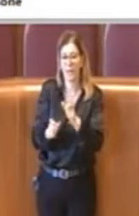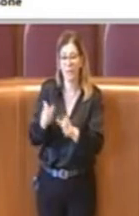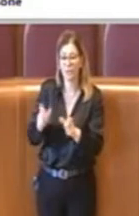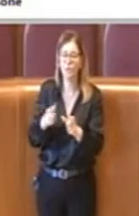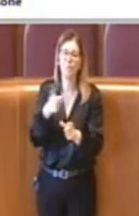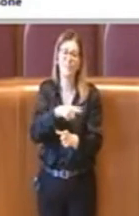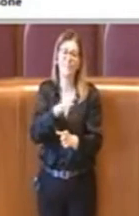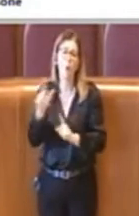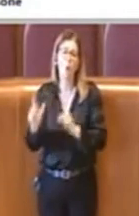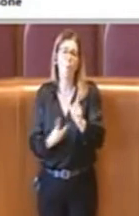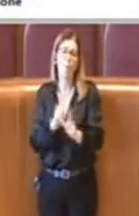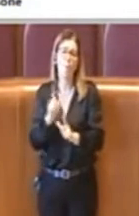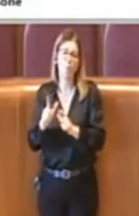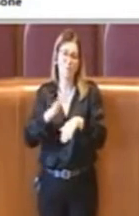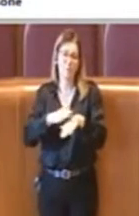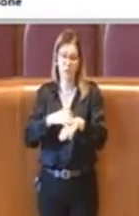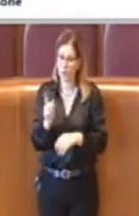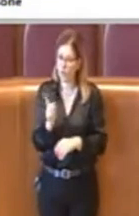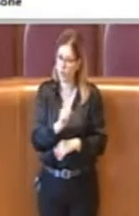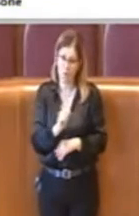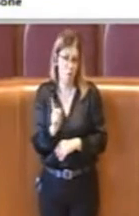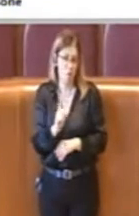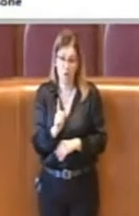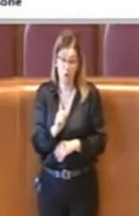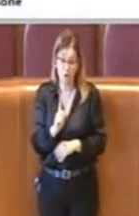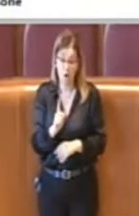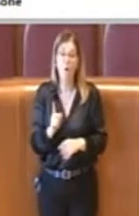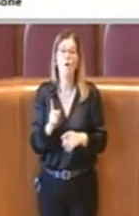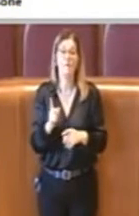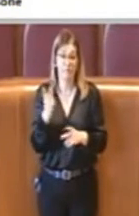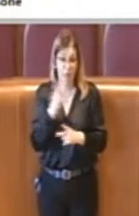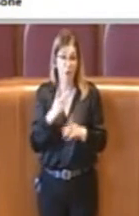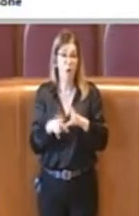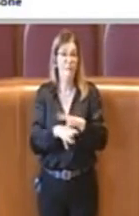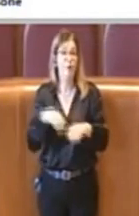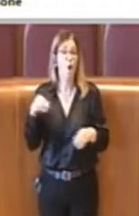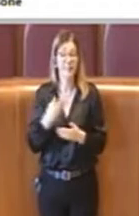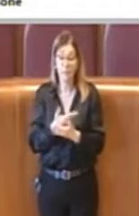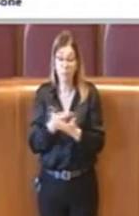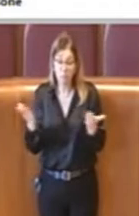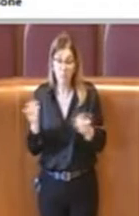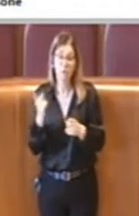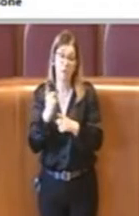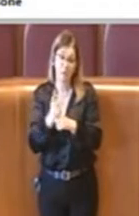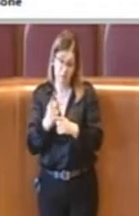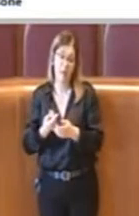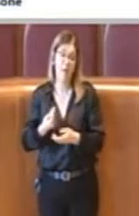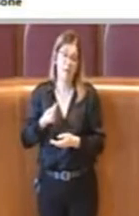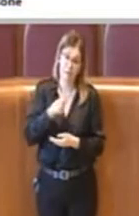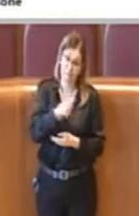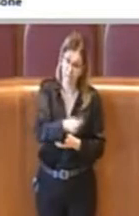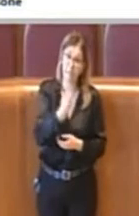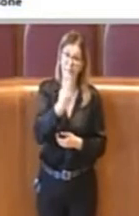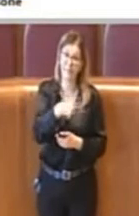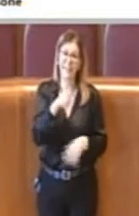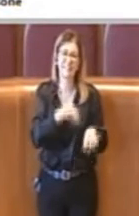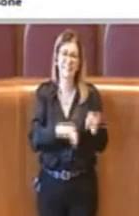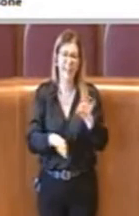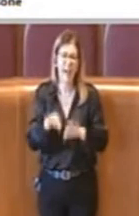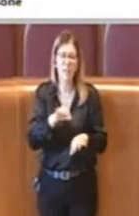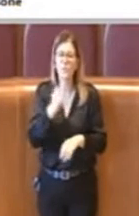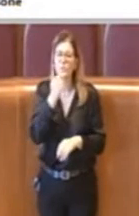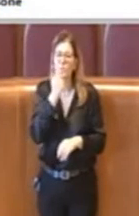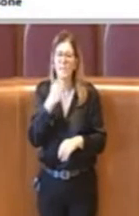buonsenso, vorrebbe che i fondi pubblici fossero spesi per fare teatro. Scusate sento un